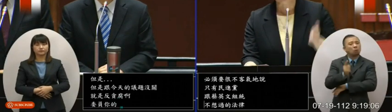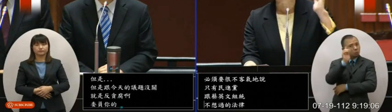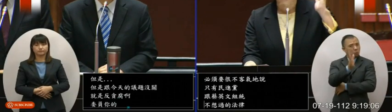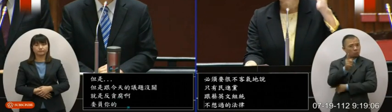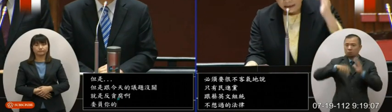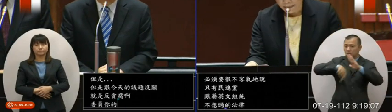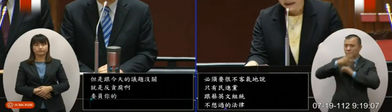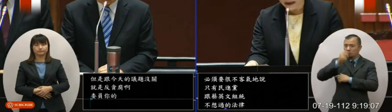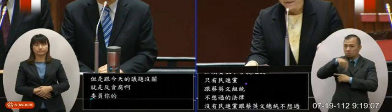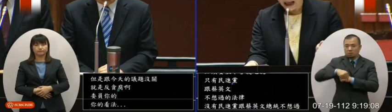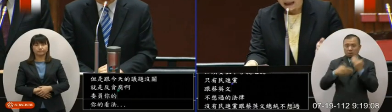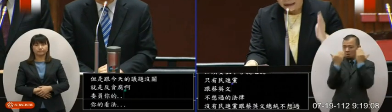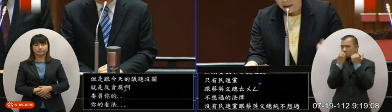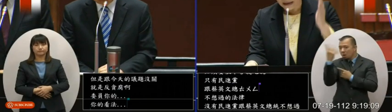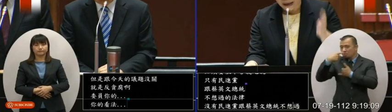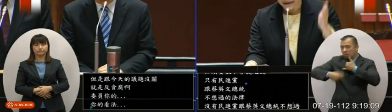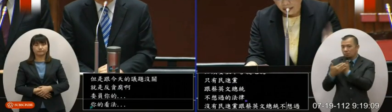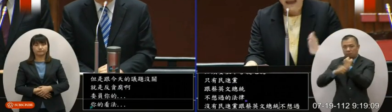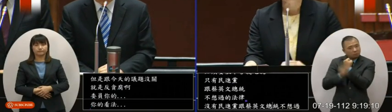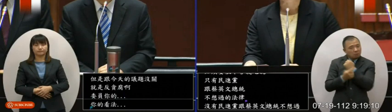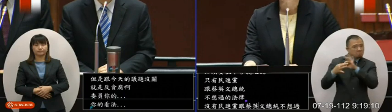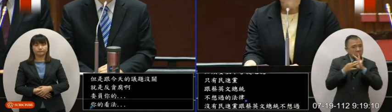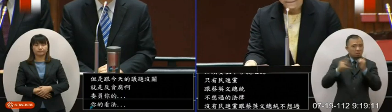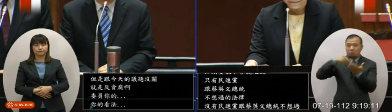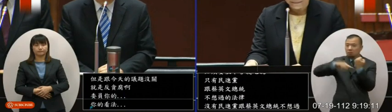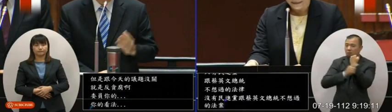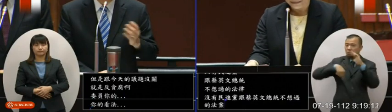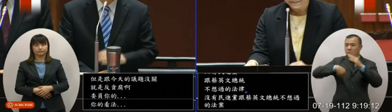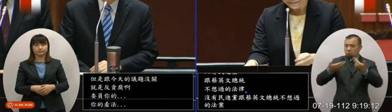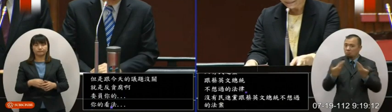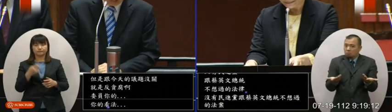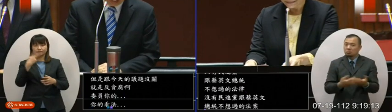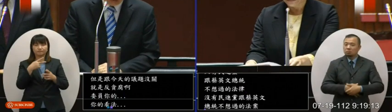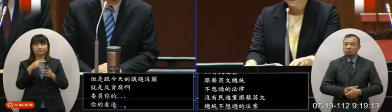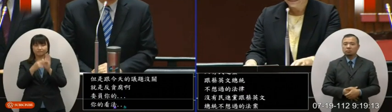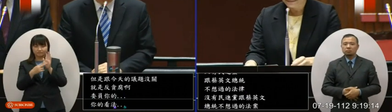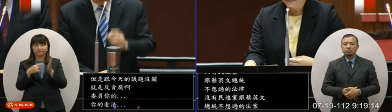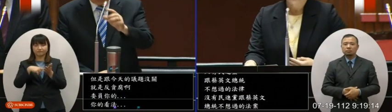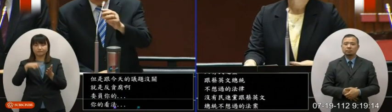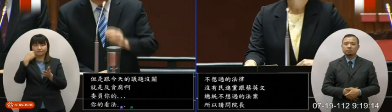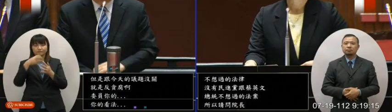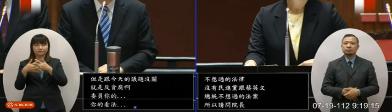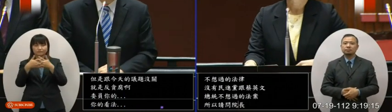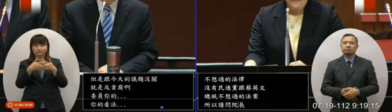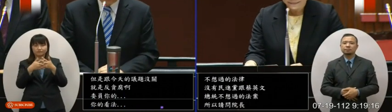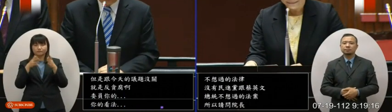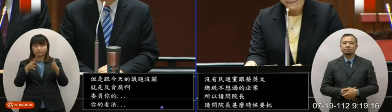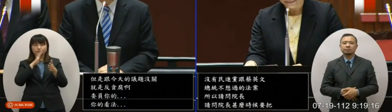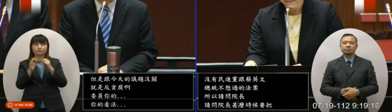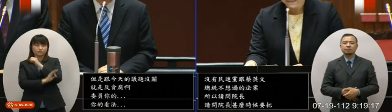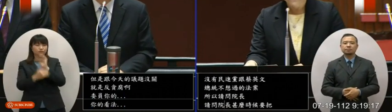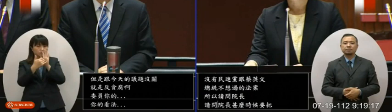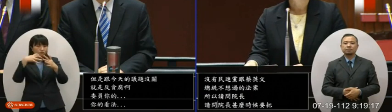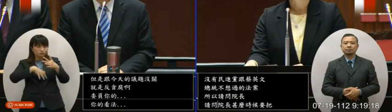什么时候要把这个揭闭者保护法相关的法律送来立法院呢我想再跟委员澄清一次台美贸易倡议有反贪谱的章节